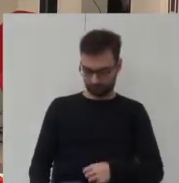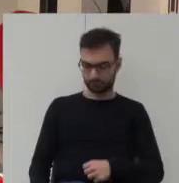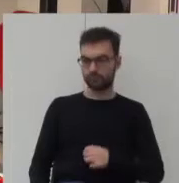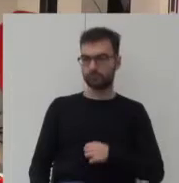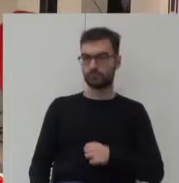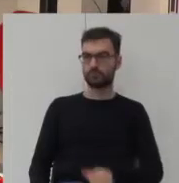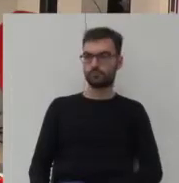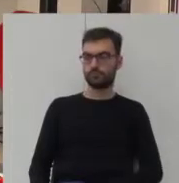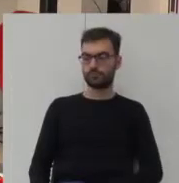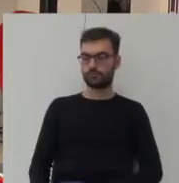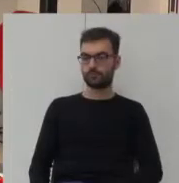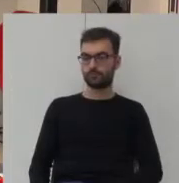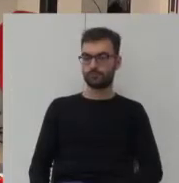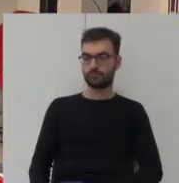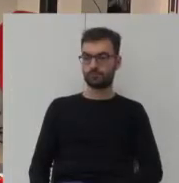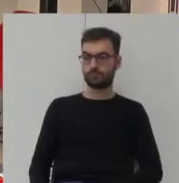drugą część